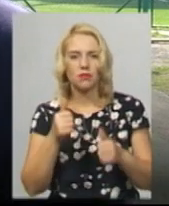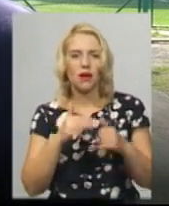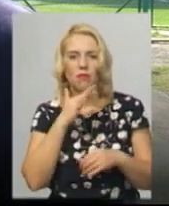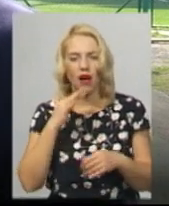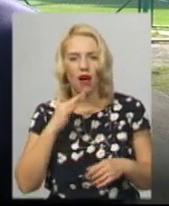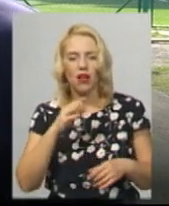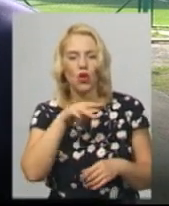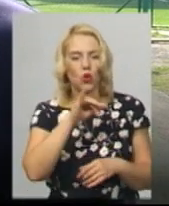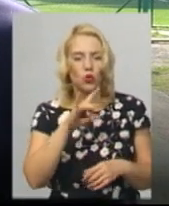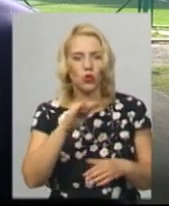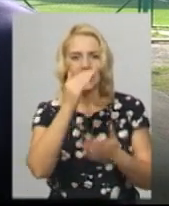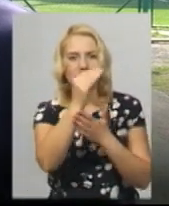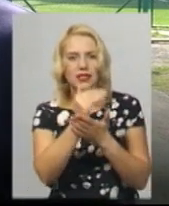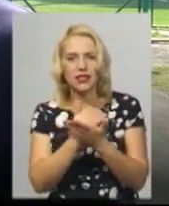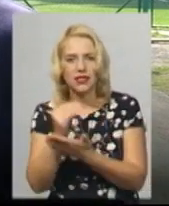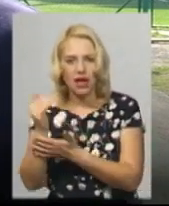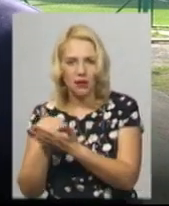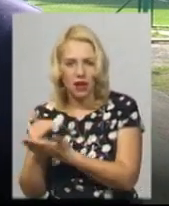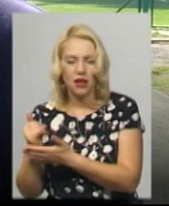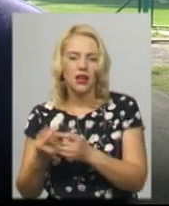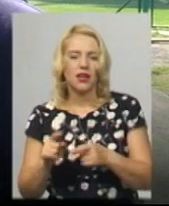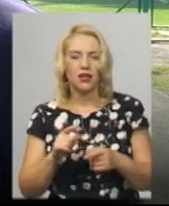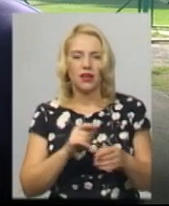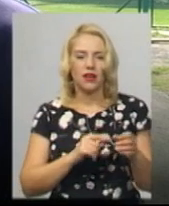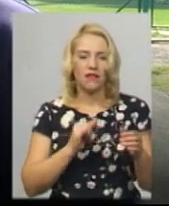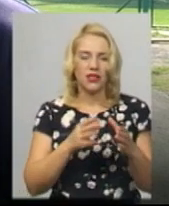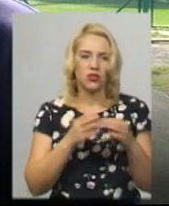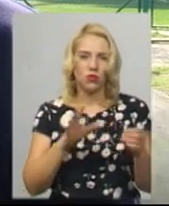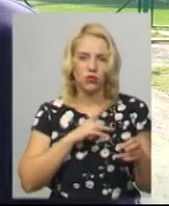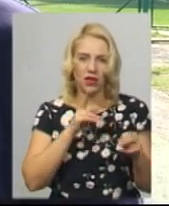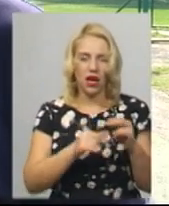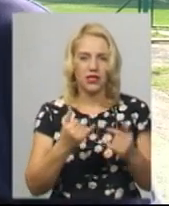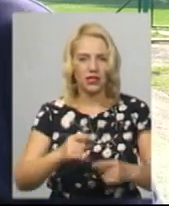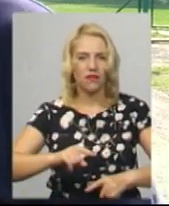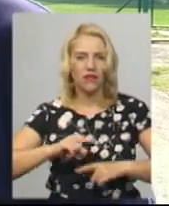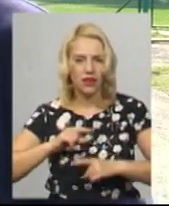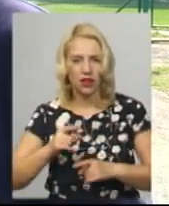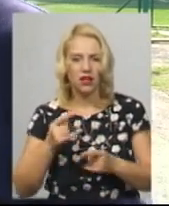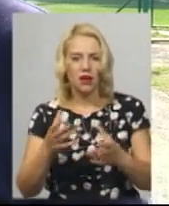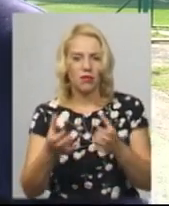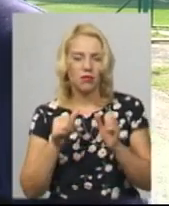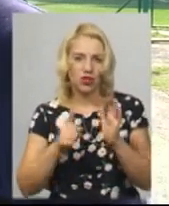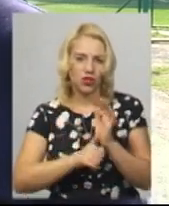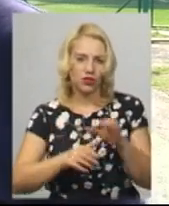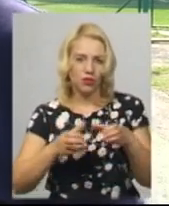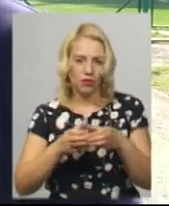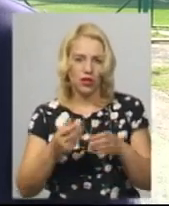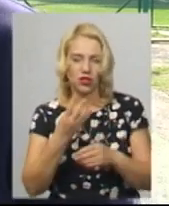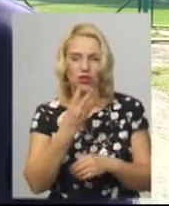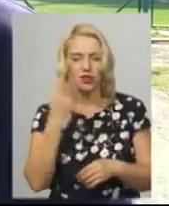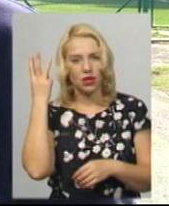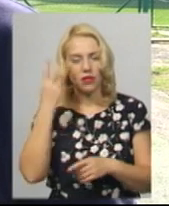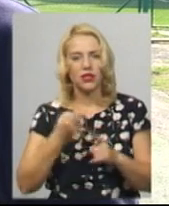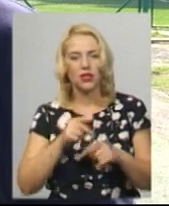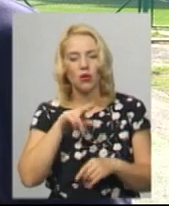минулої осені. Весною було завершення. І ось маємо фінальний етап, в якому приймаємо участь шість команд. Чотири Хмельницьких –